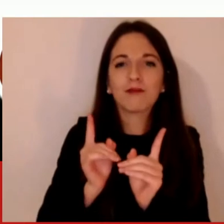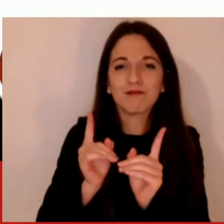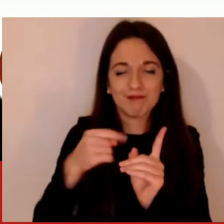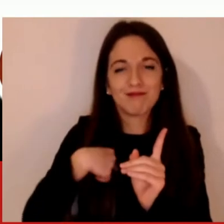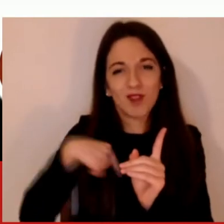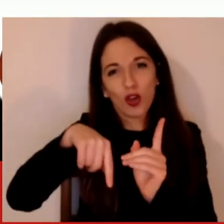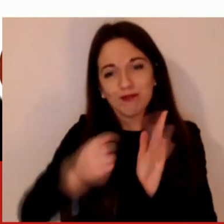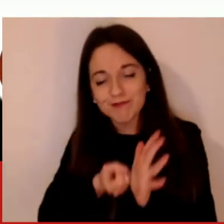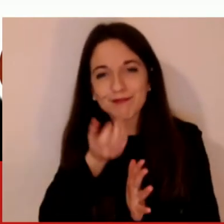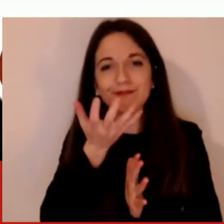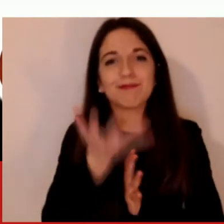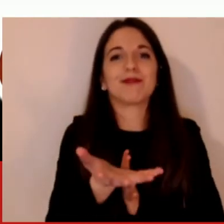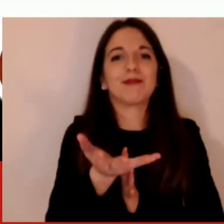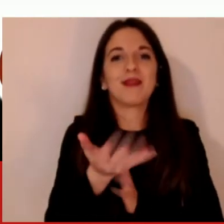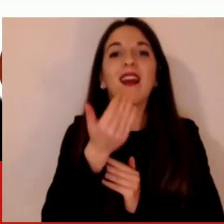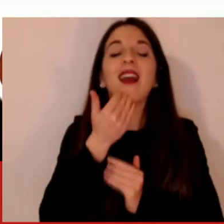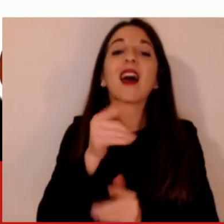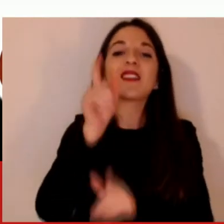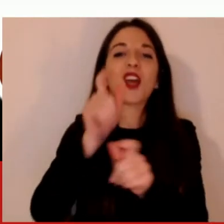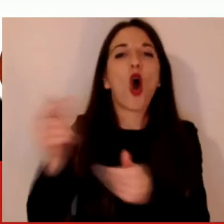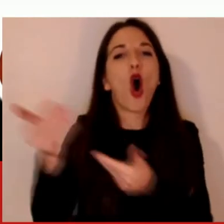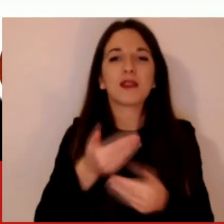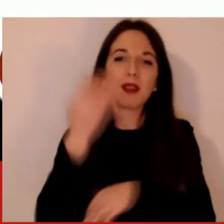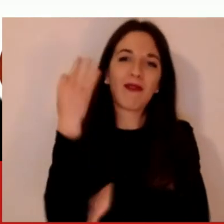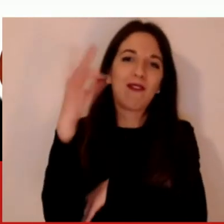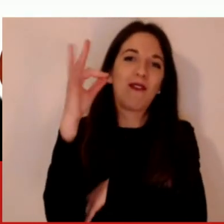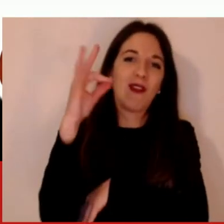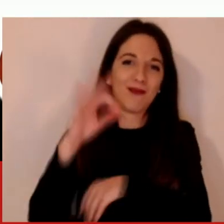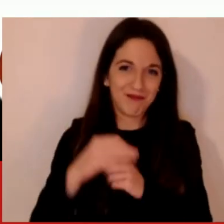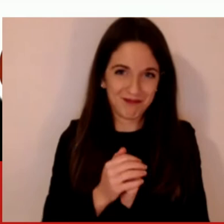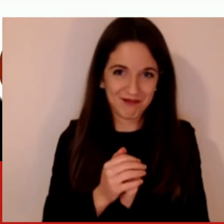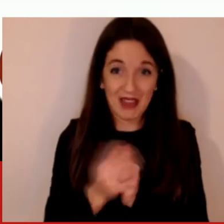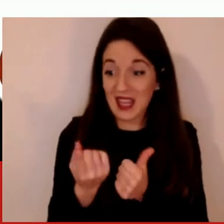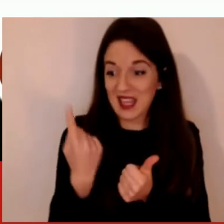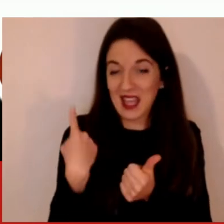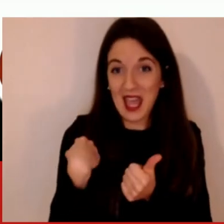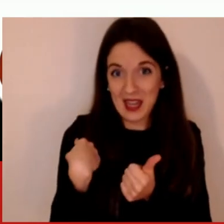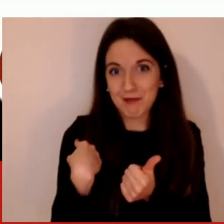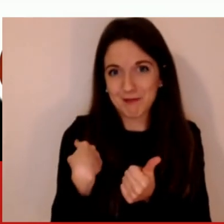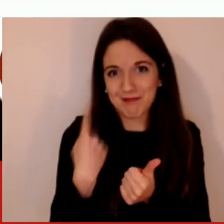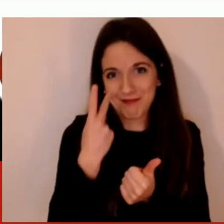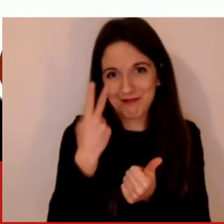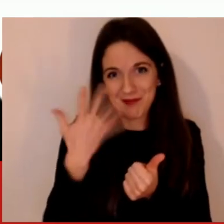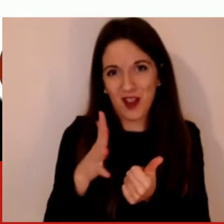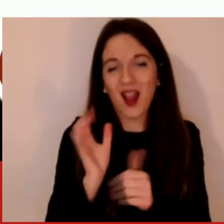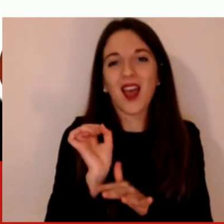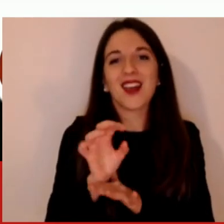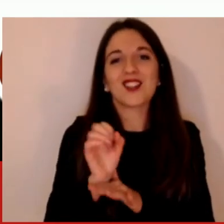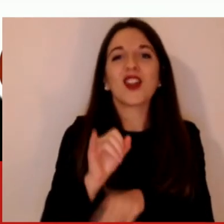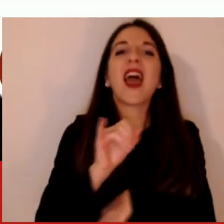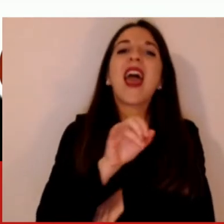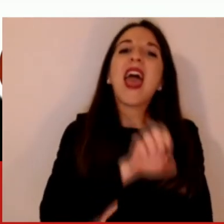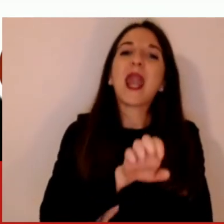degli ospiti veramente prestigiosi. Ieri abbiamo assistito diciamo alla lezione di Arminia Ibarra, la sua